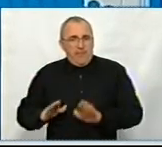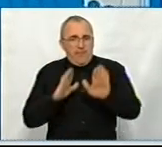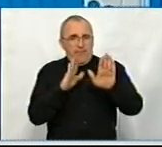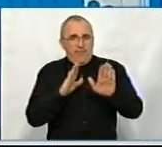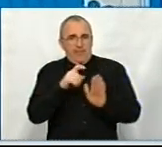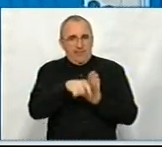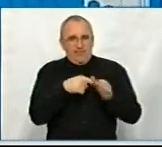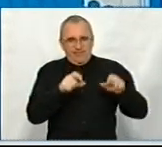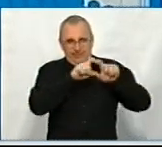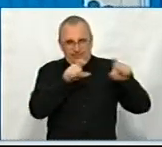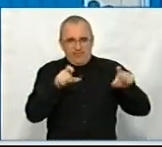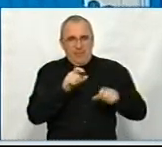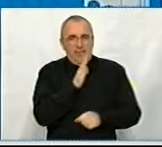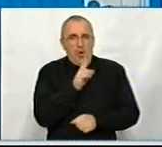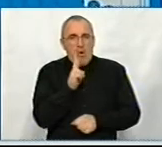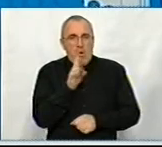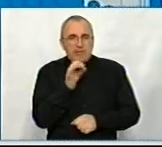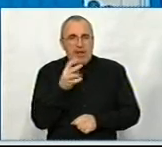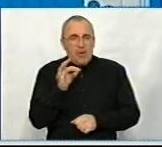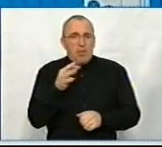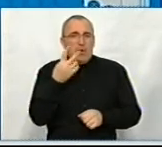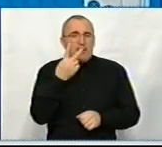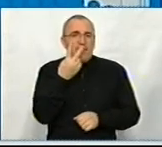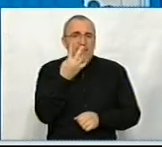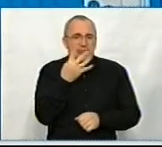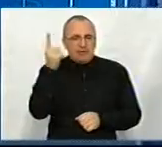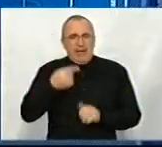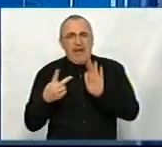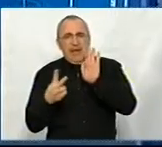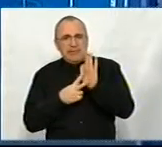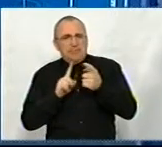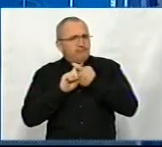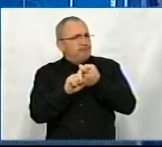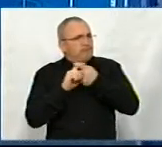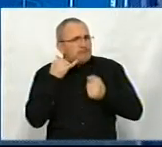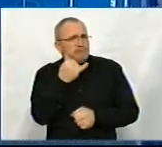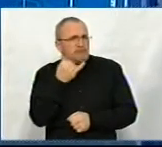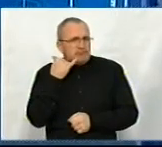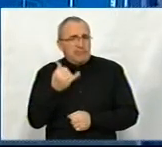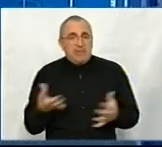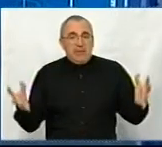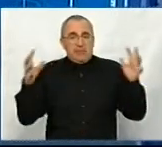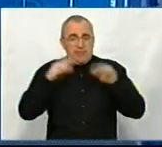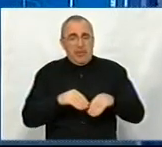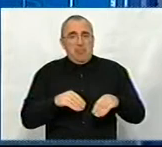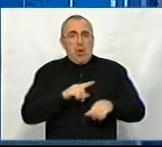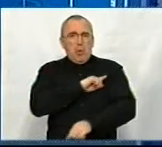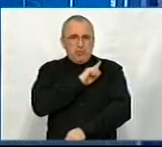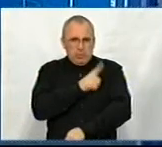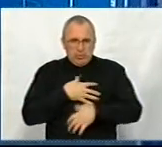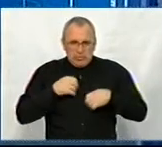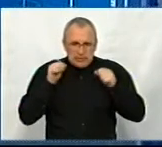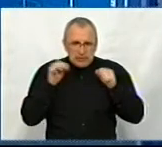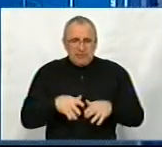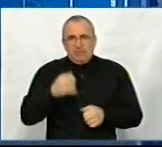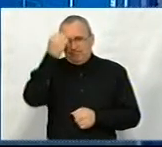ГЗК» Вадимом Косаренко. там взагалі були 24 на 7 на зв'язку. І спільними зусиллями хочу подякувати дійсно і президенту, і прем'єр